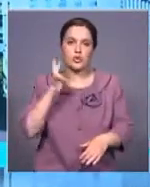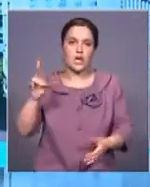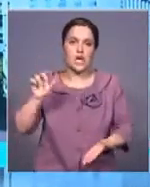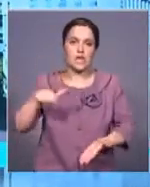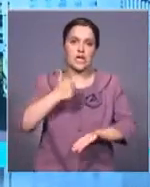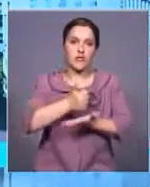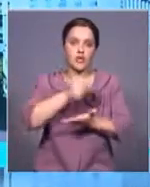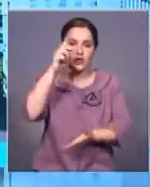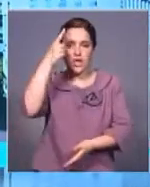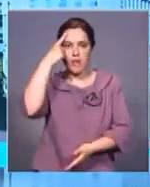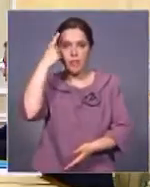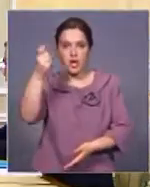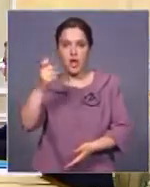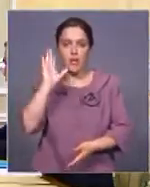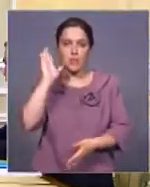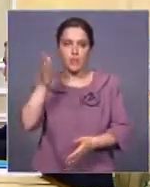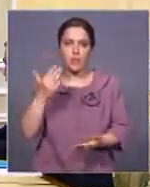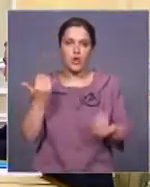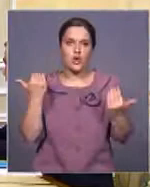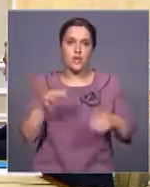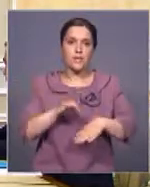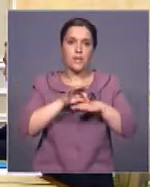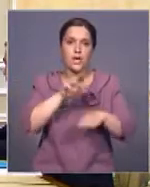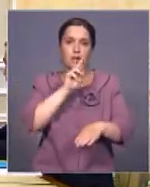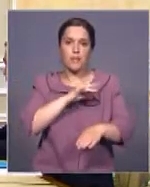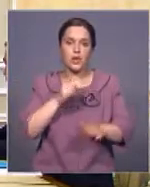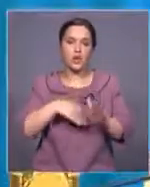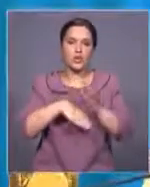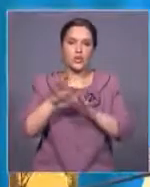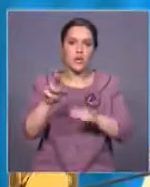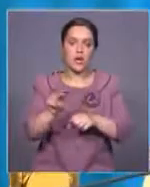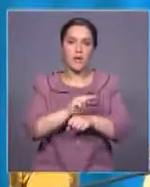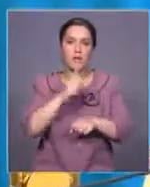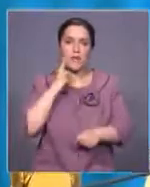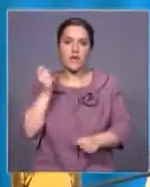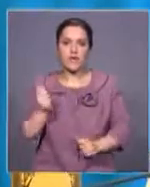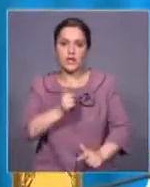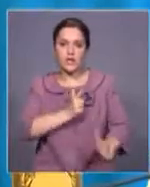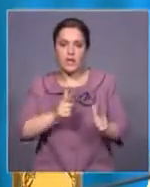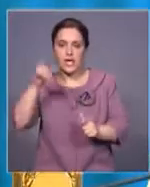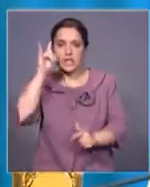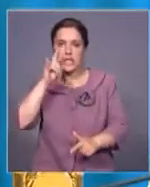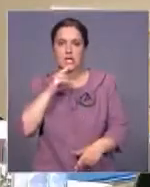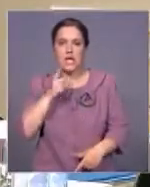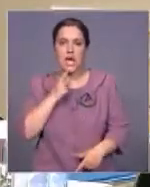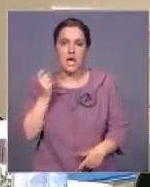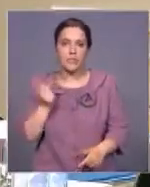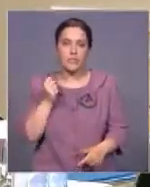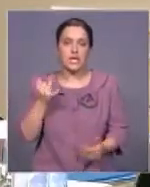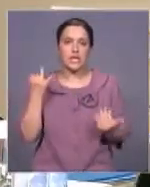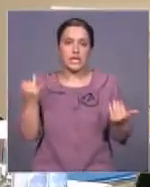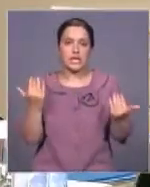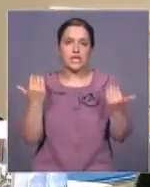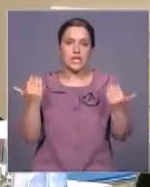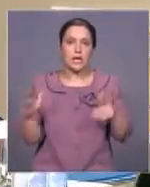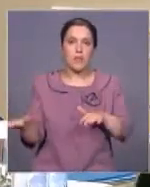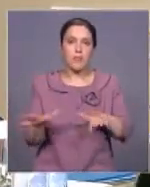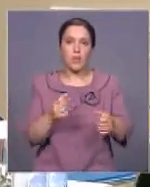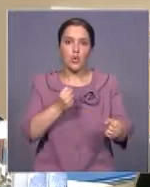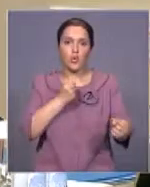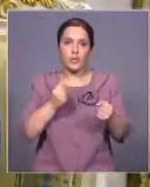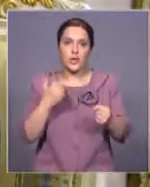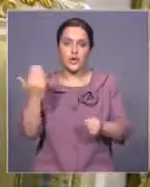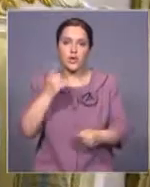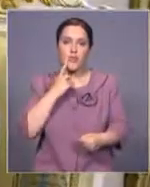Назарбаева. Главу государства проинформировали о проводимой работе по совершенствованию боевой готовности казахстанской армии и принимаемых